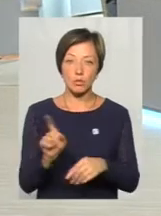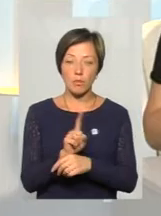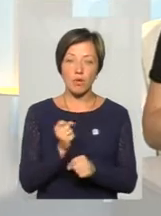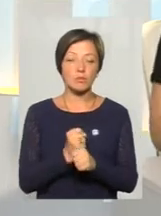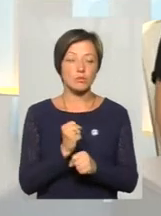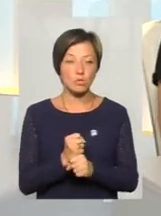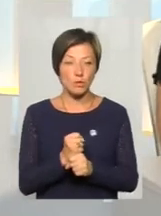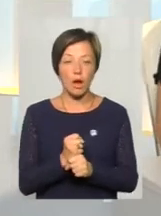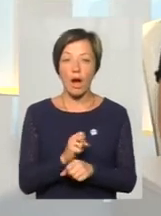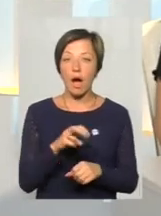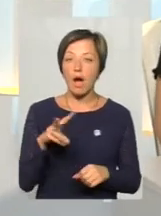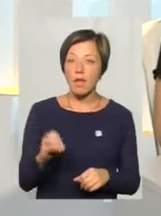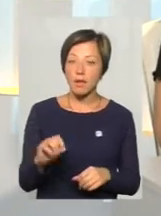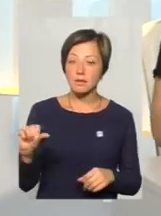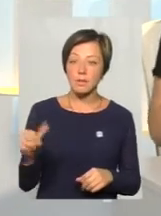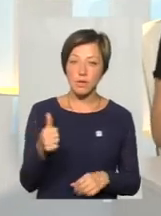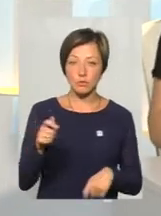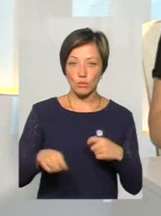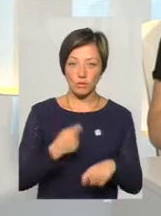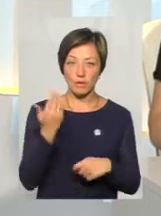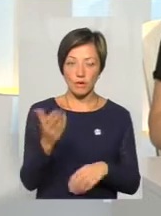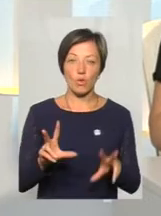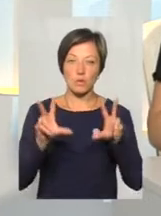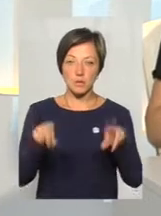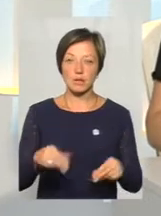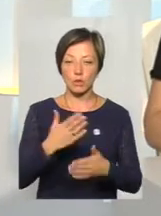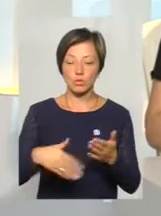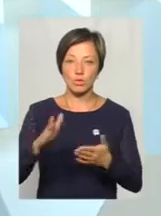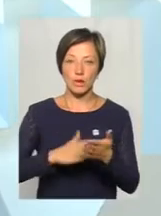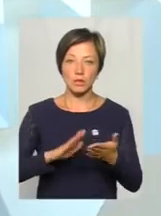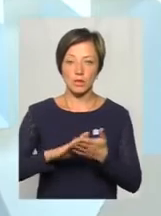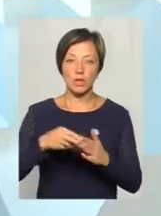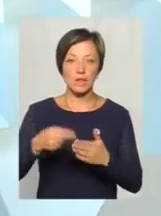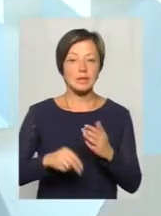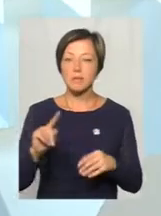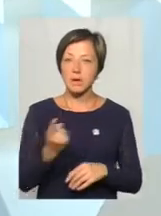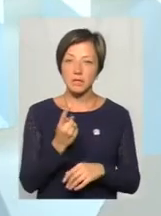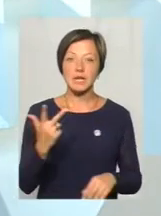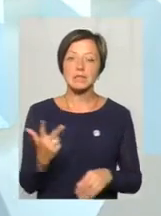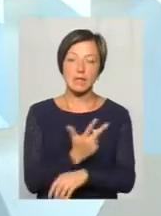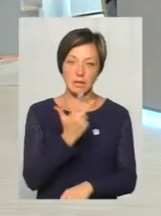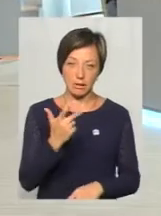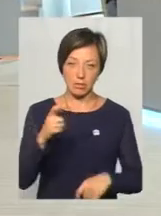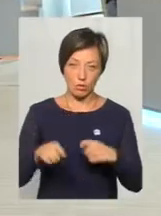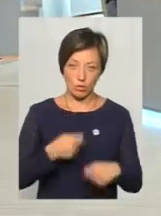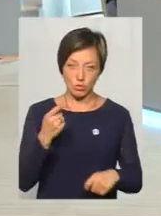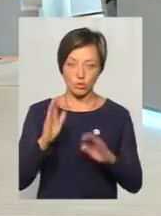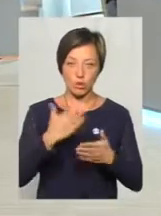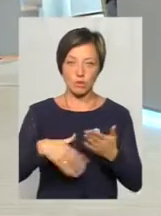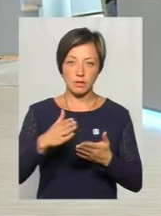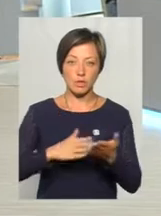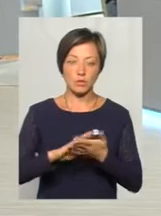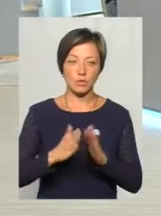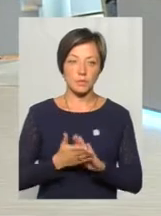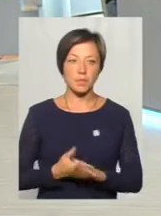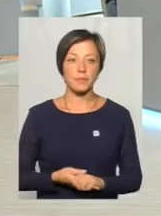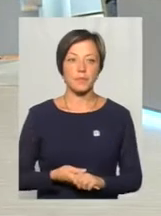функціонував. Але за перше порушення ви обіцяєте розривати договори. Не за перше порушення, за три порушення. За три порушення. А